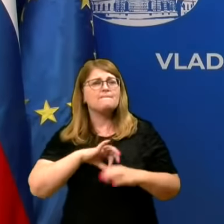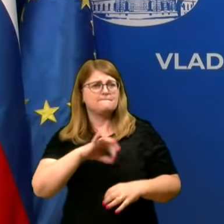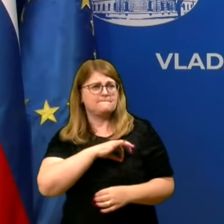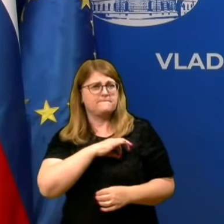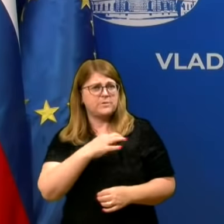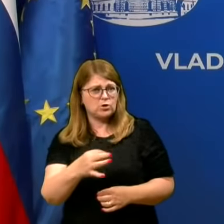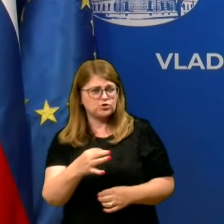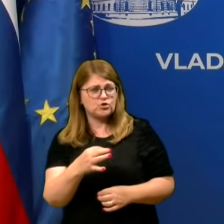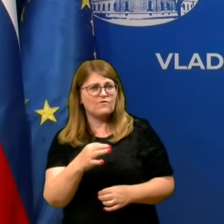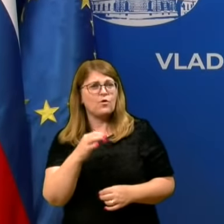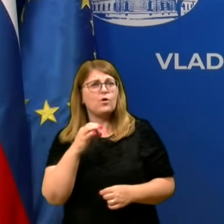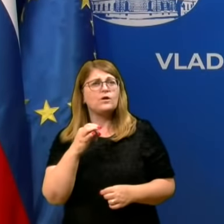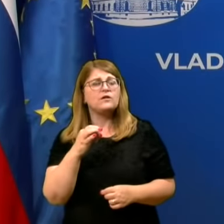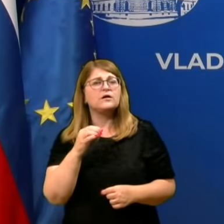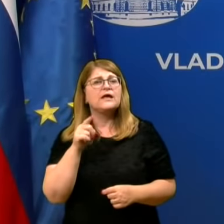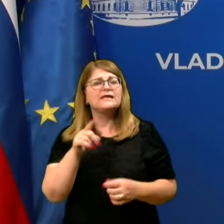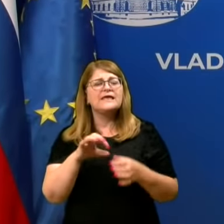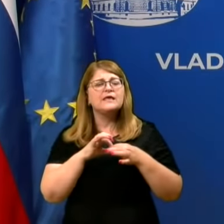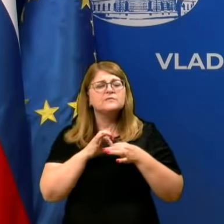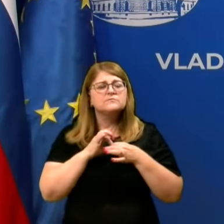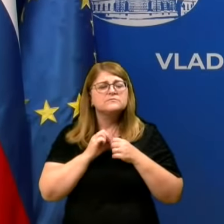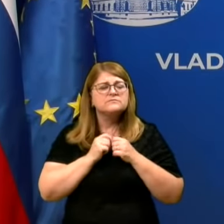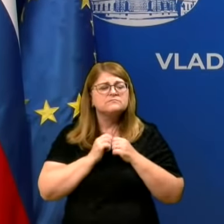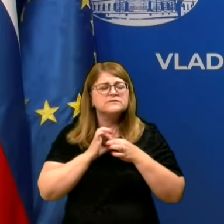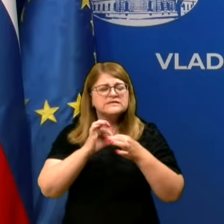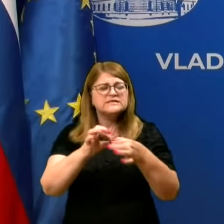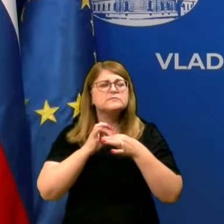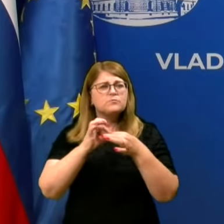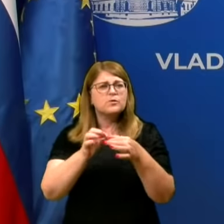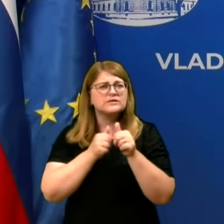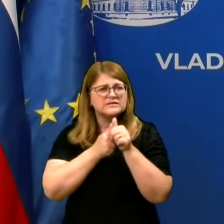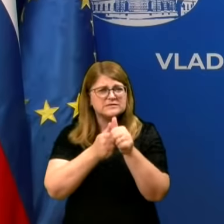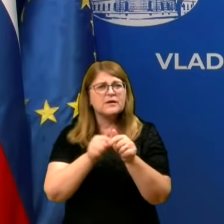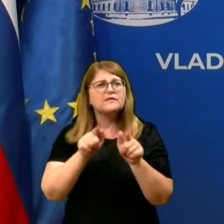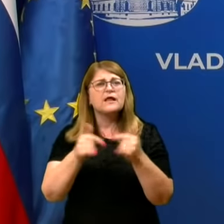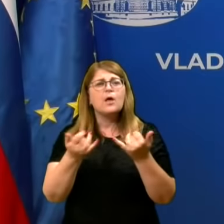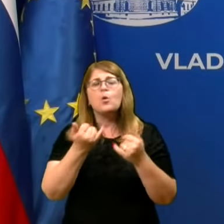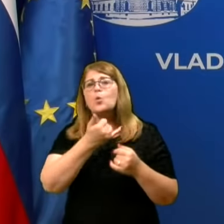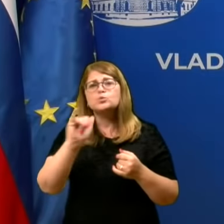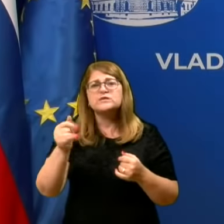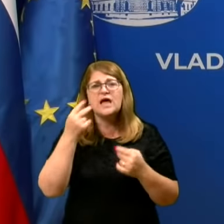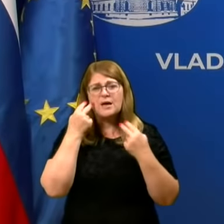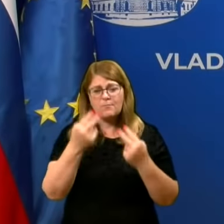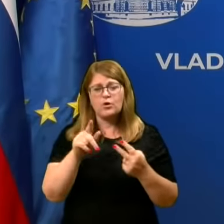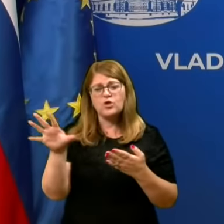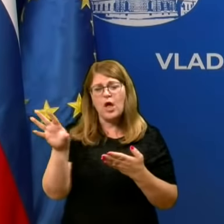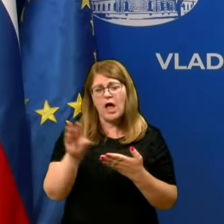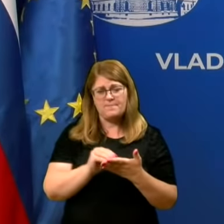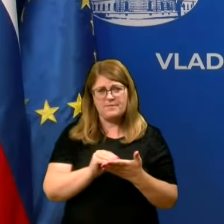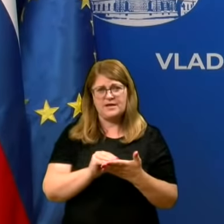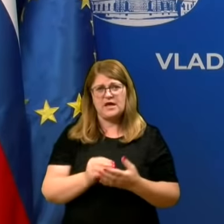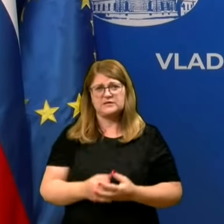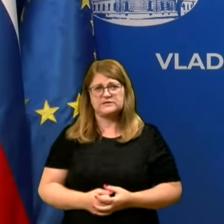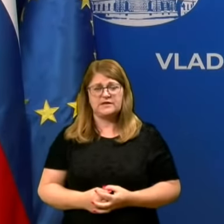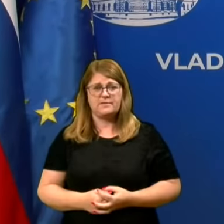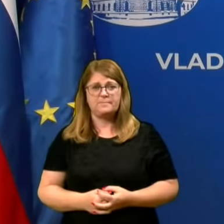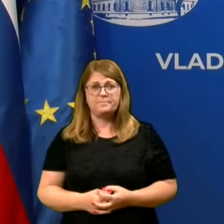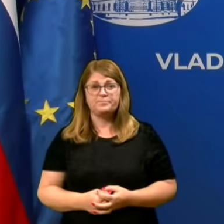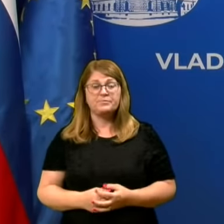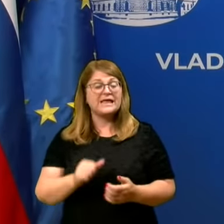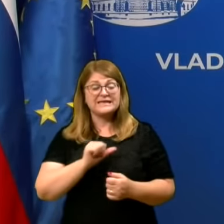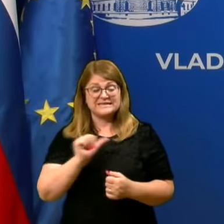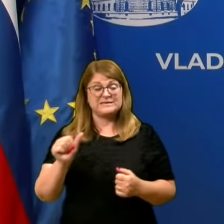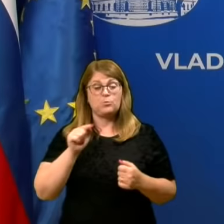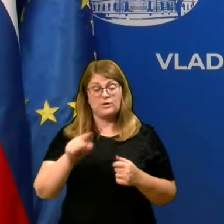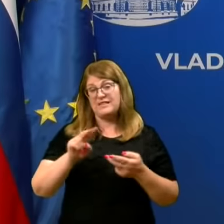mora biti aplikacija, ki je transparentna, da vsak lahko pogleda, da ta aplikacija dela točno to, kar vam povemo. In samo na takšen